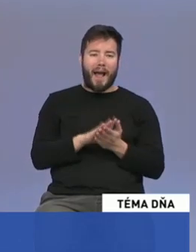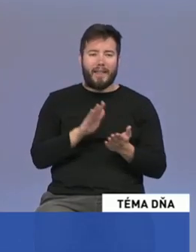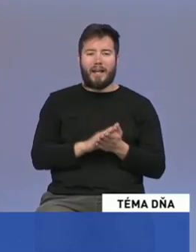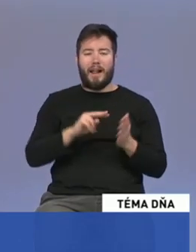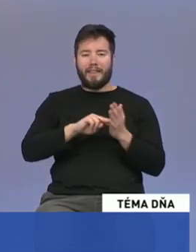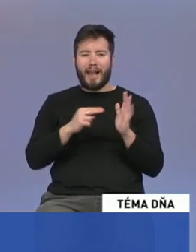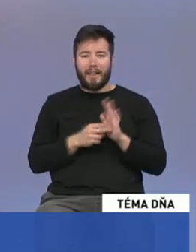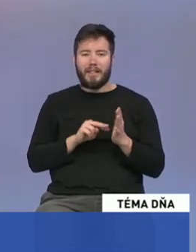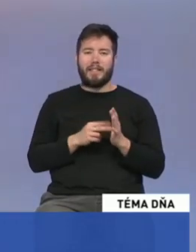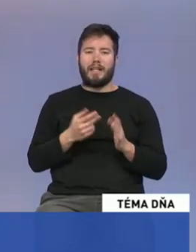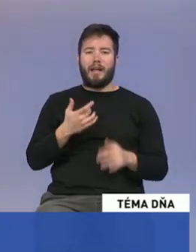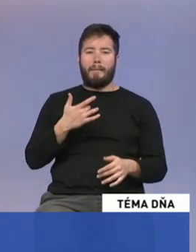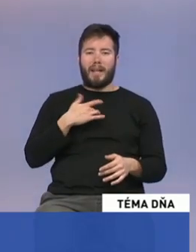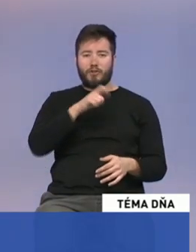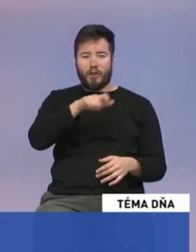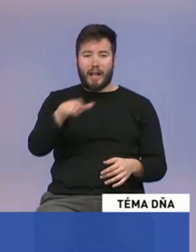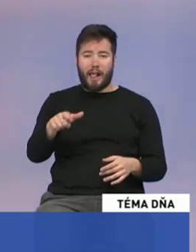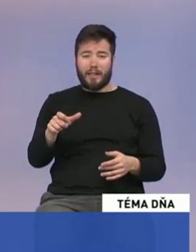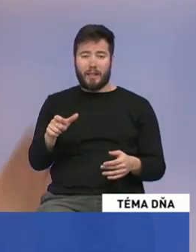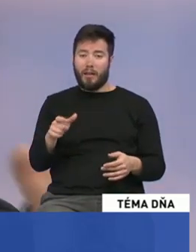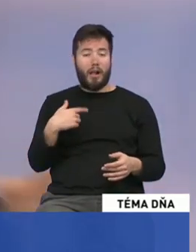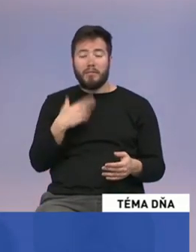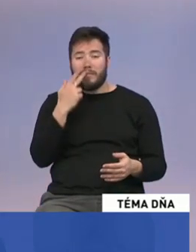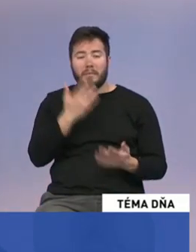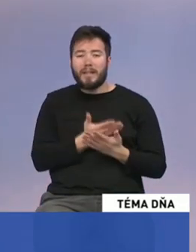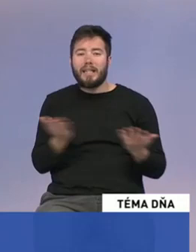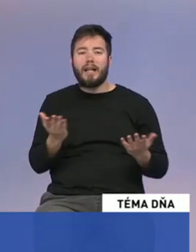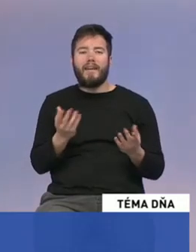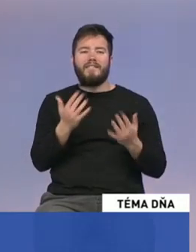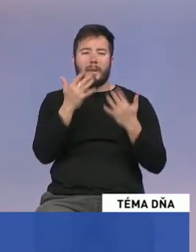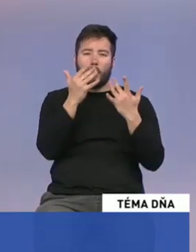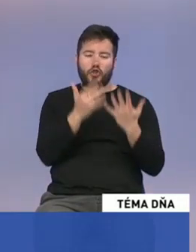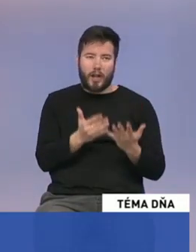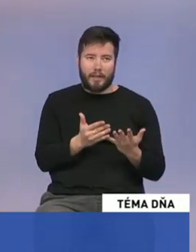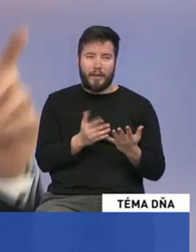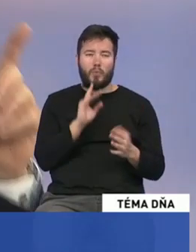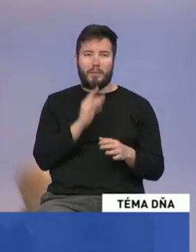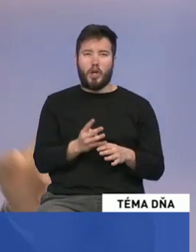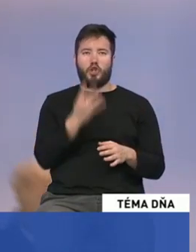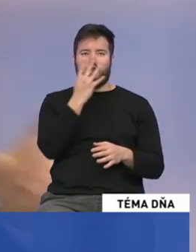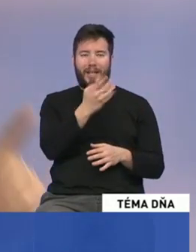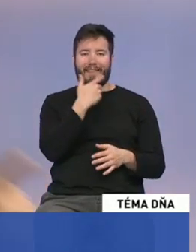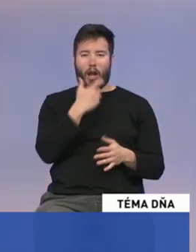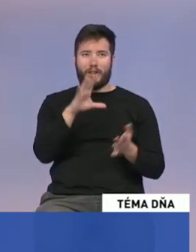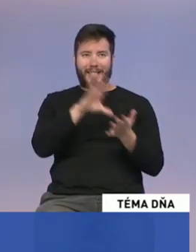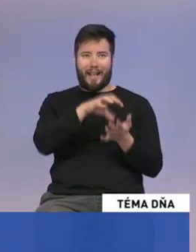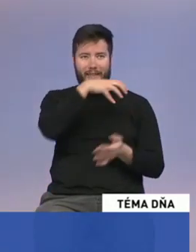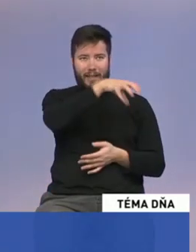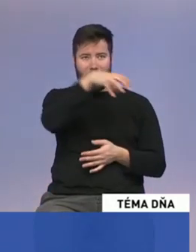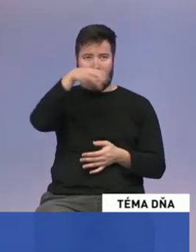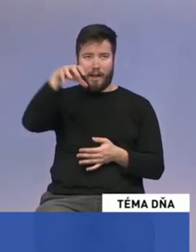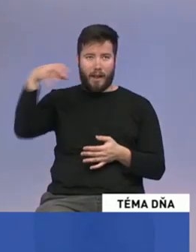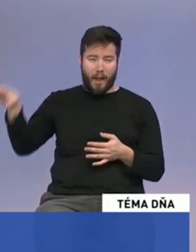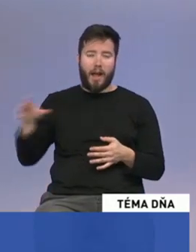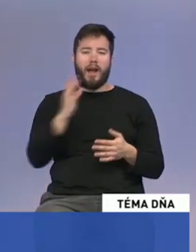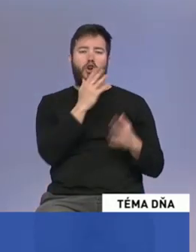a personálneho vybavenia, ale nikdy som nenašiel kalkuláciu, že dobre, budeme tu mať čtyri národné centrá a teraz tie potrebujú také a také peniaze.